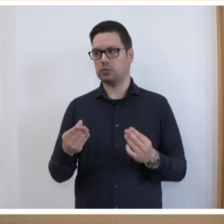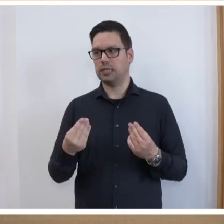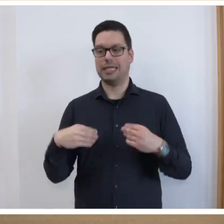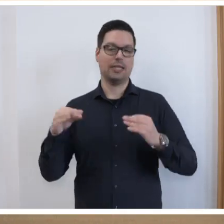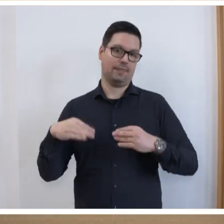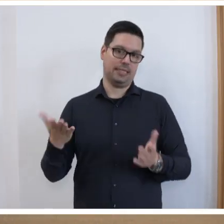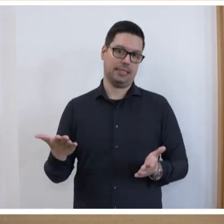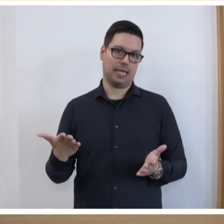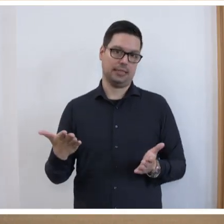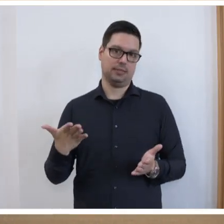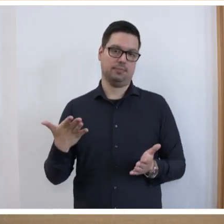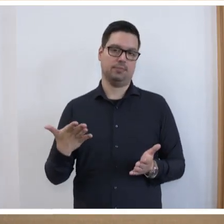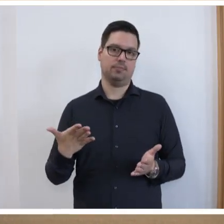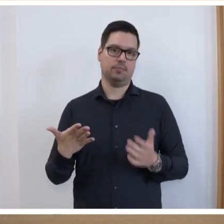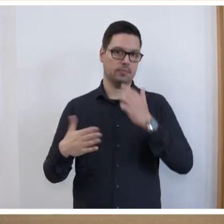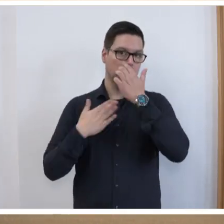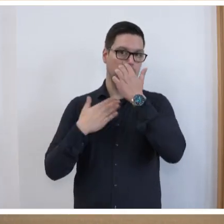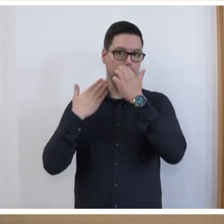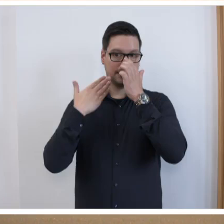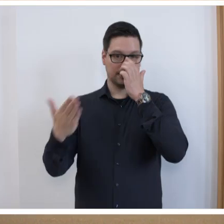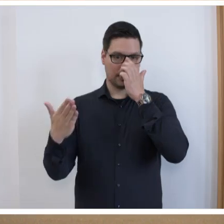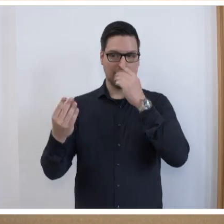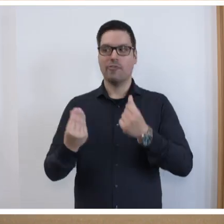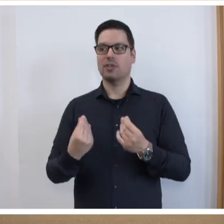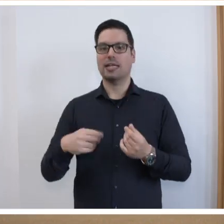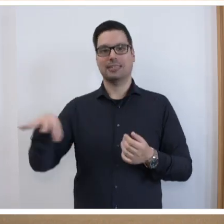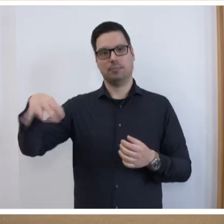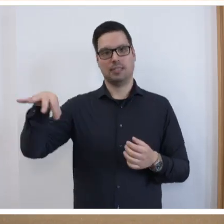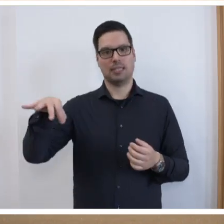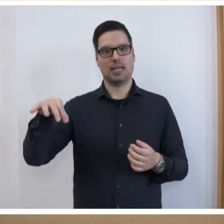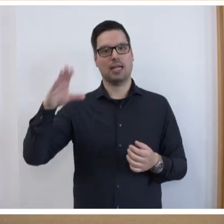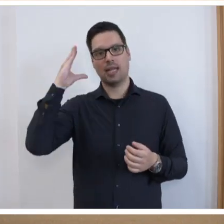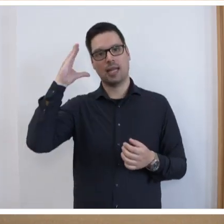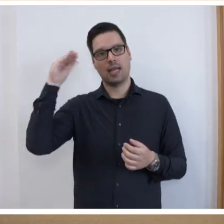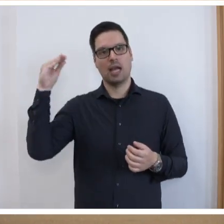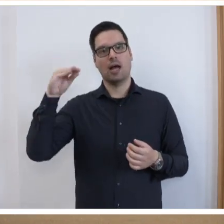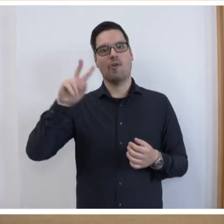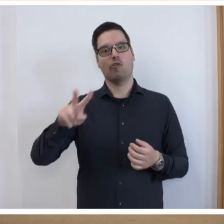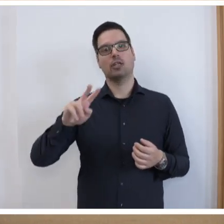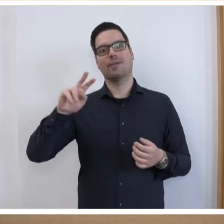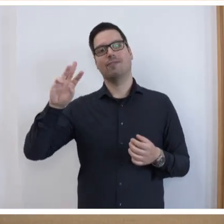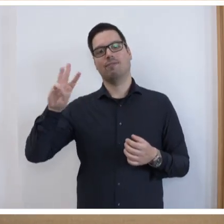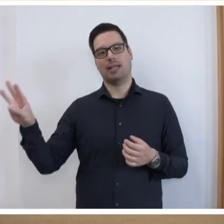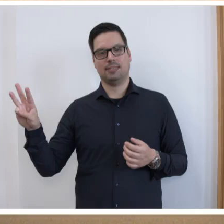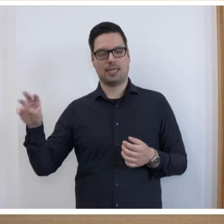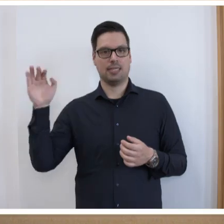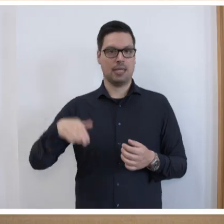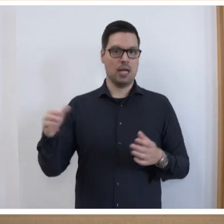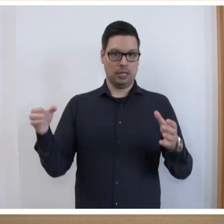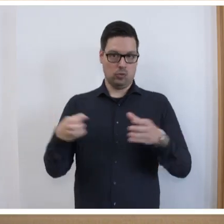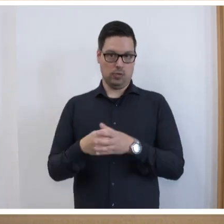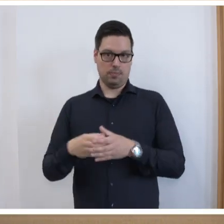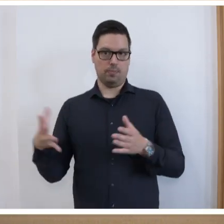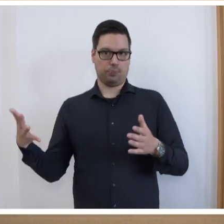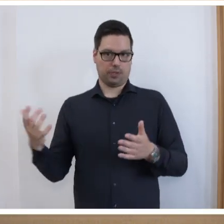Bedarfe erlaubt. Mein Dank geht an den Finanzminister Jakob von Weizsäcker und sein Team, weil es uns auch in diesem Jahr